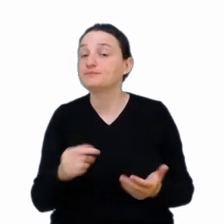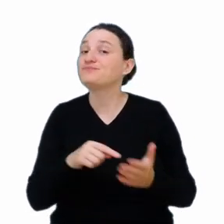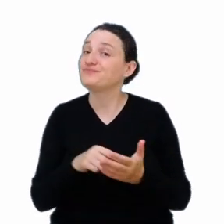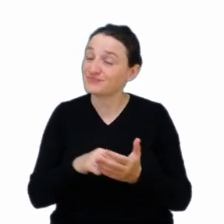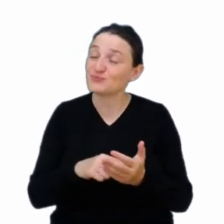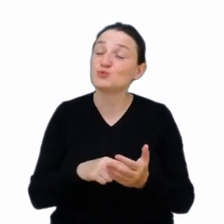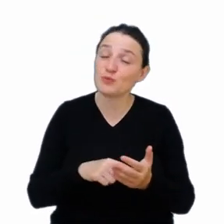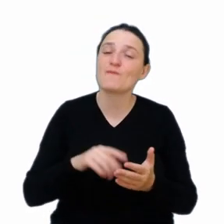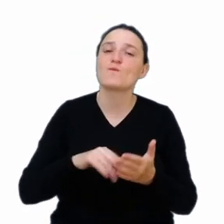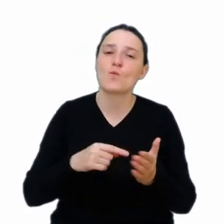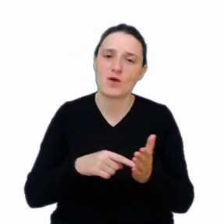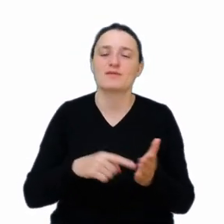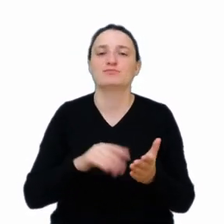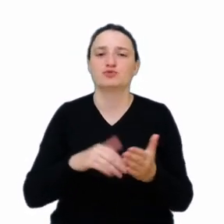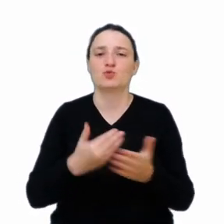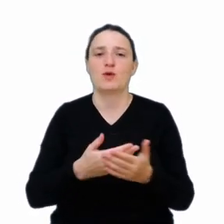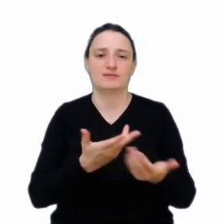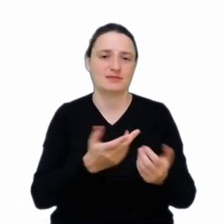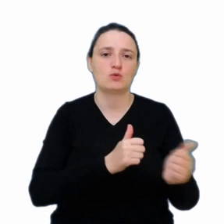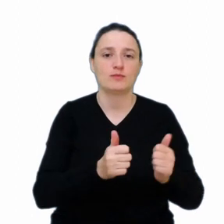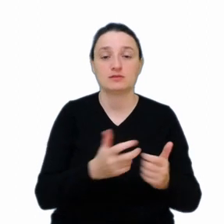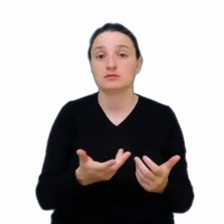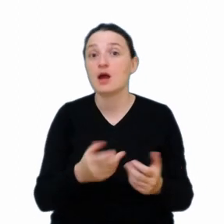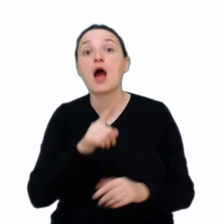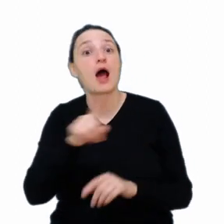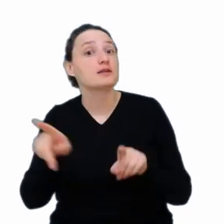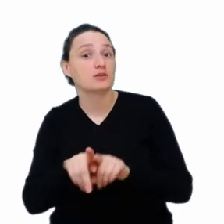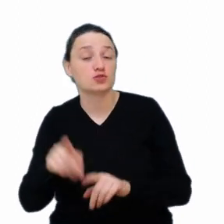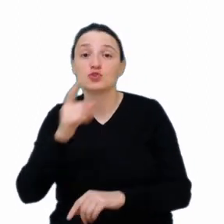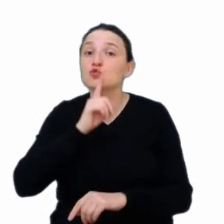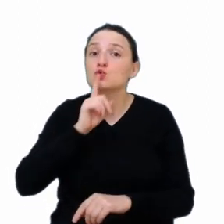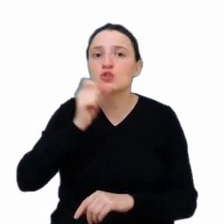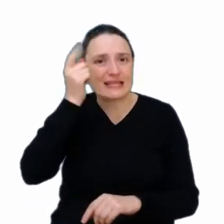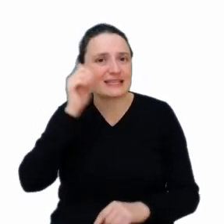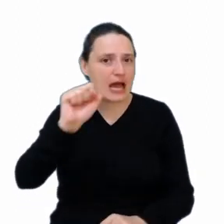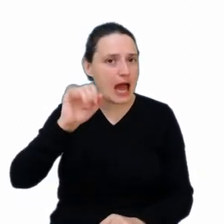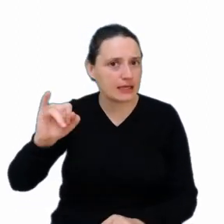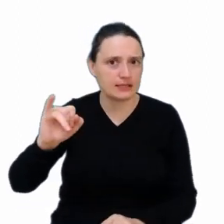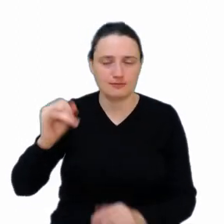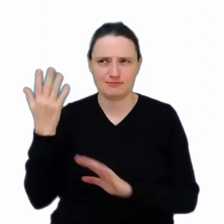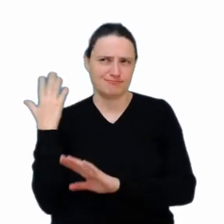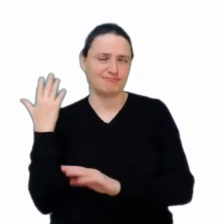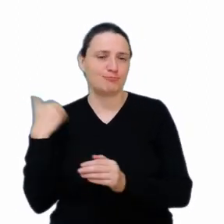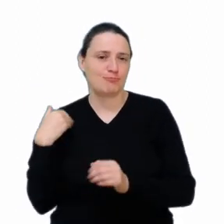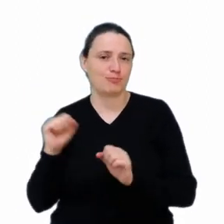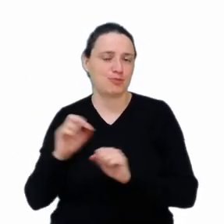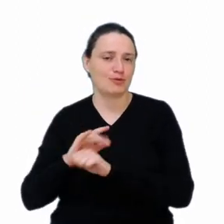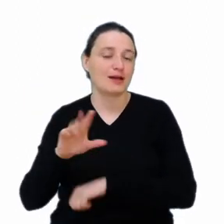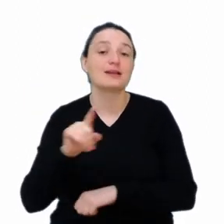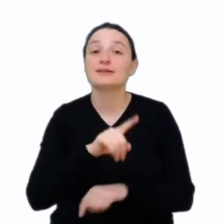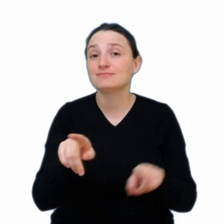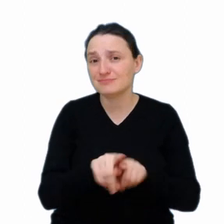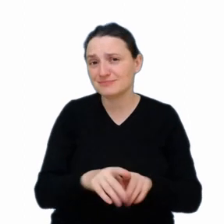automatyzacji. Sztuczna inteligencja, która jest w ostatnich miesiącach bardzo medialna, jest wykorzystywana w technice już